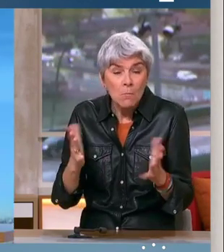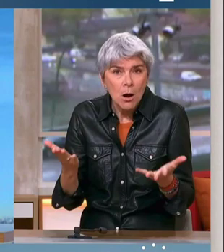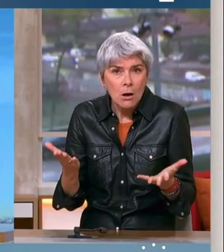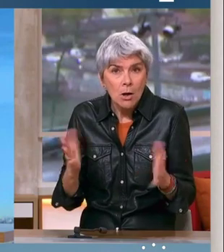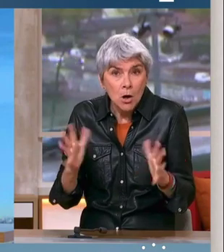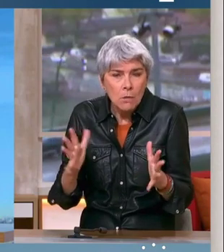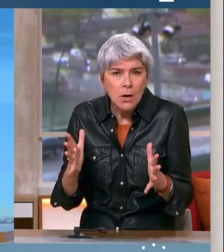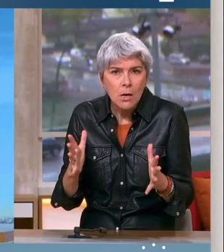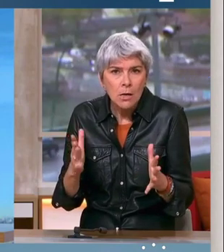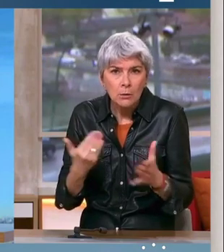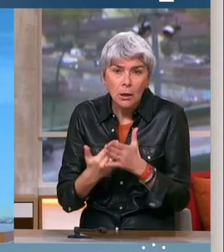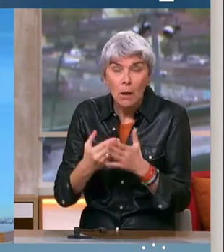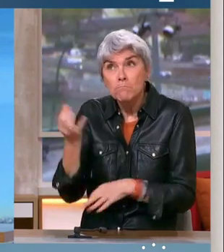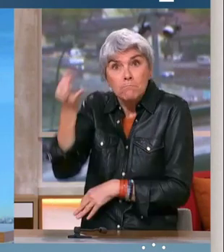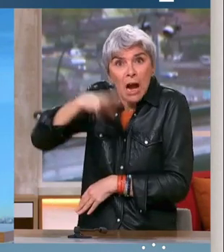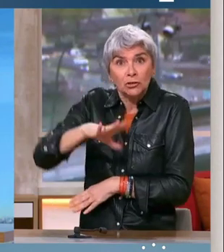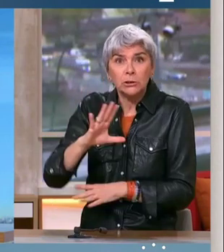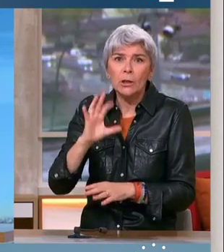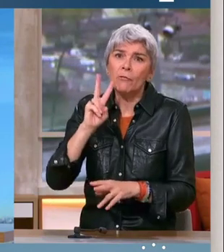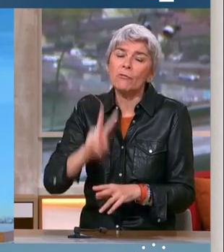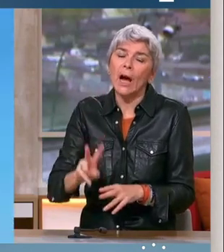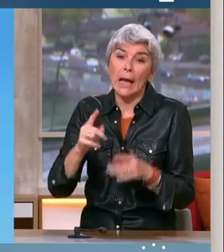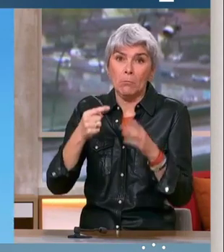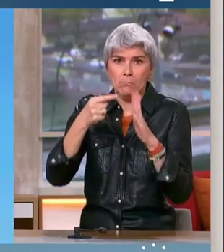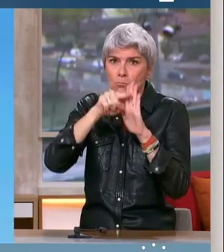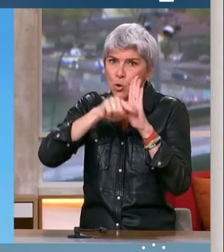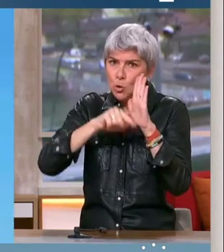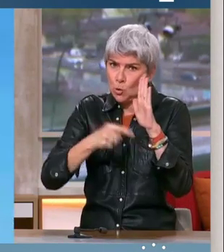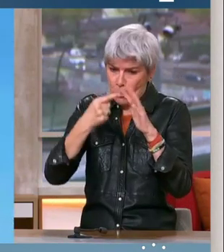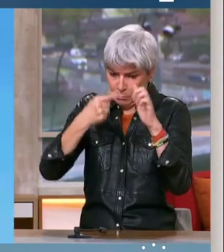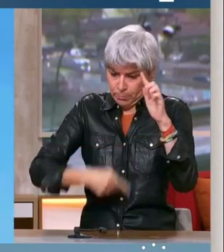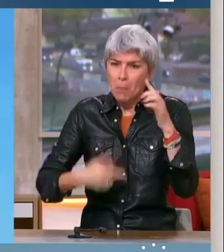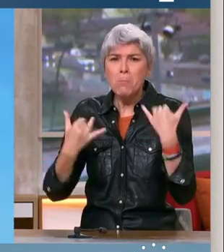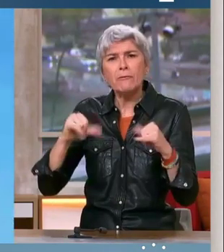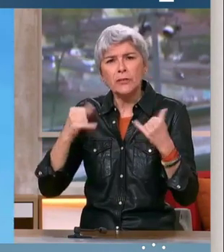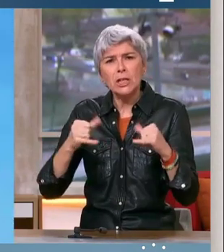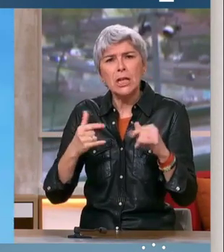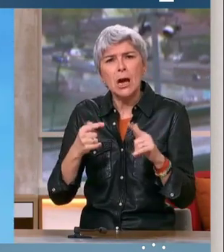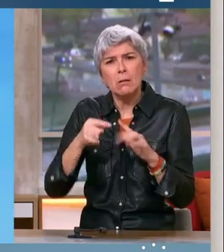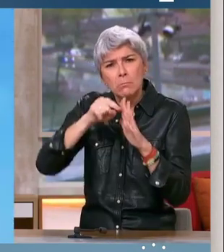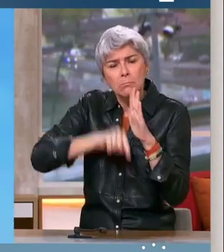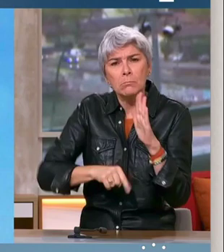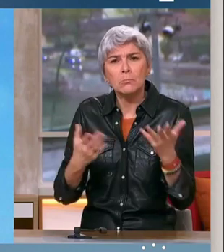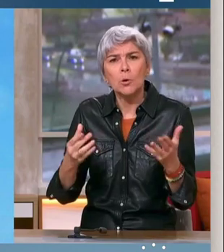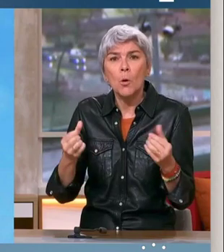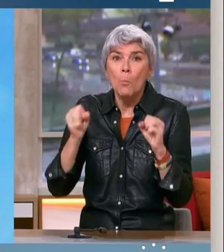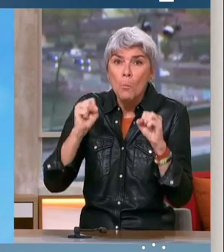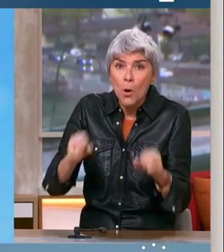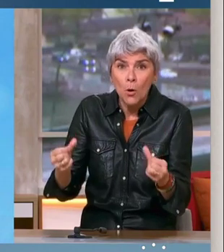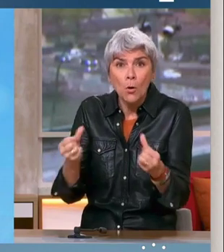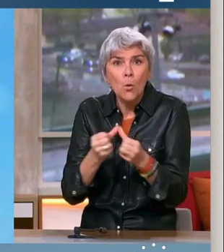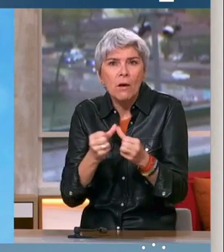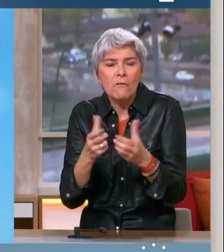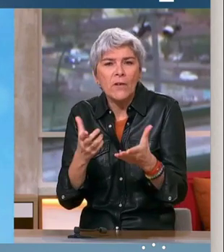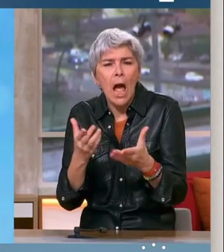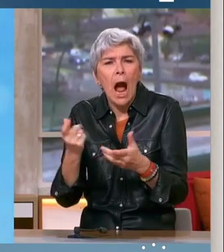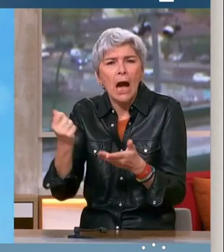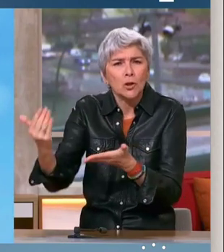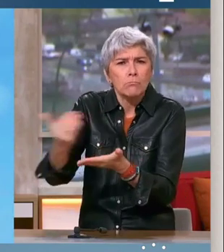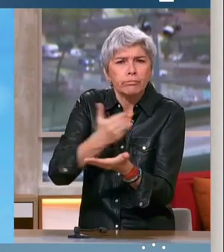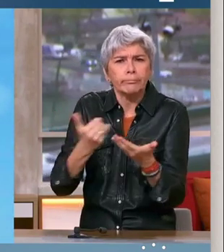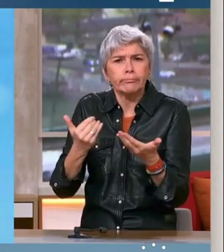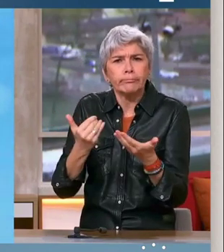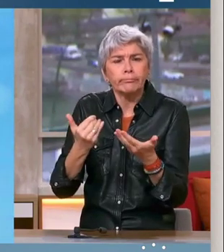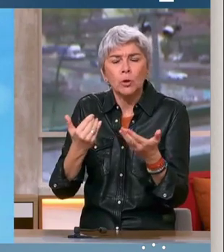si je veux dire, d'un coup de baguette magique ? Ces différentes mesures, et il y en a d'autres encore, vont permettre de faire rentrer tout de